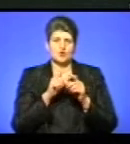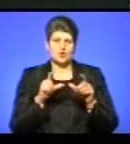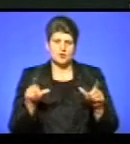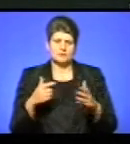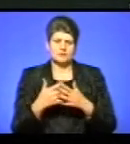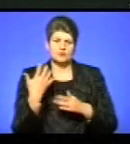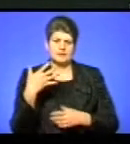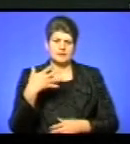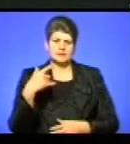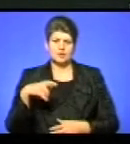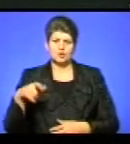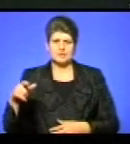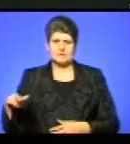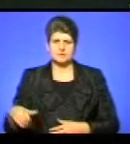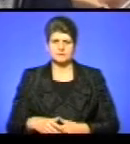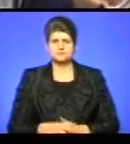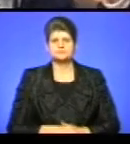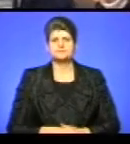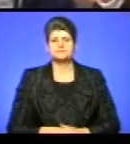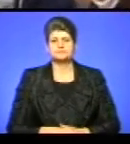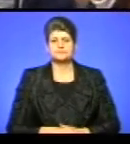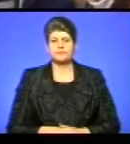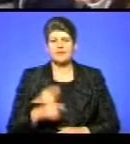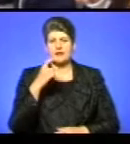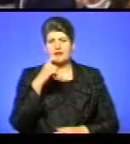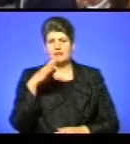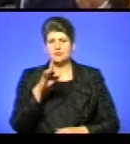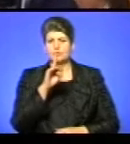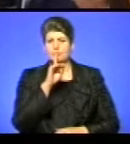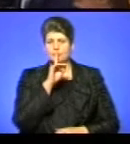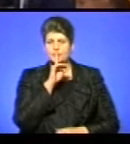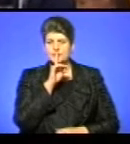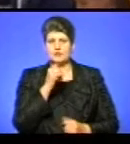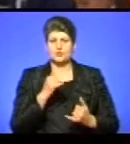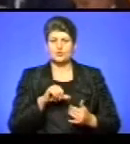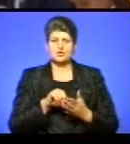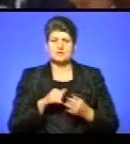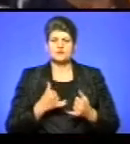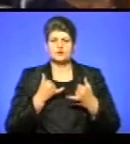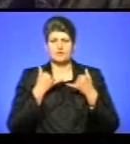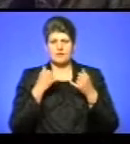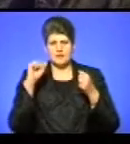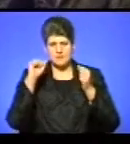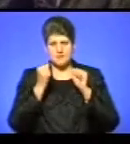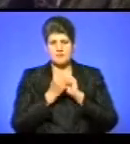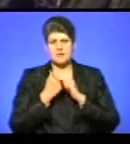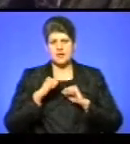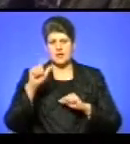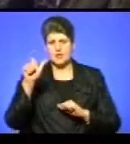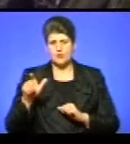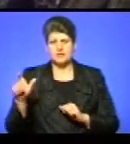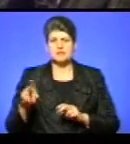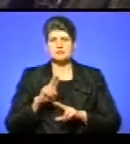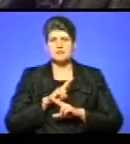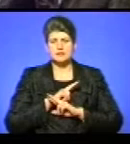Любов Гадомська розповість більше. Велиною мовчання учасники заходу вшанували пам'ять героїв, які загинули на